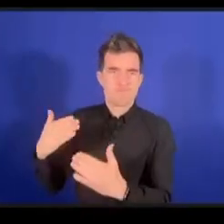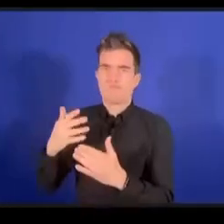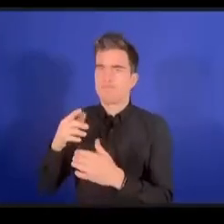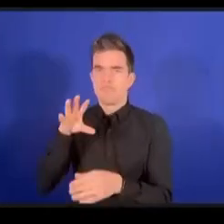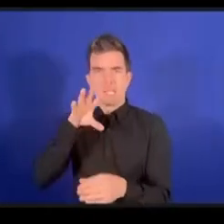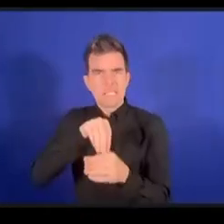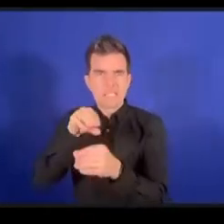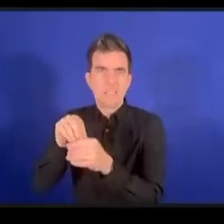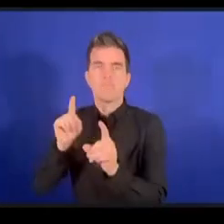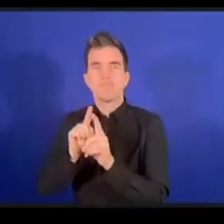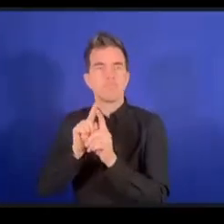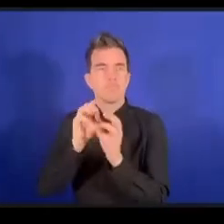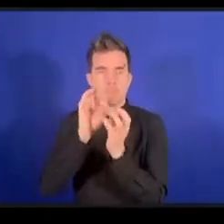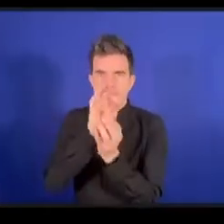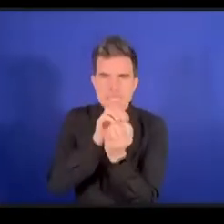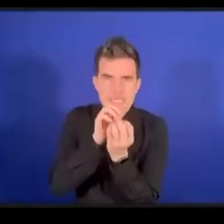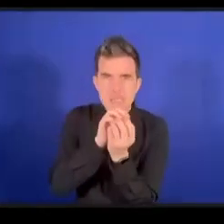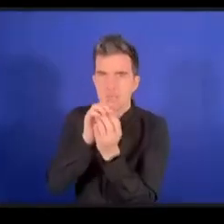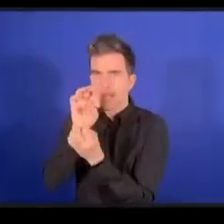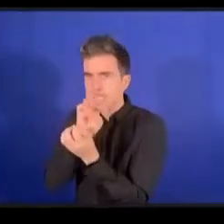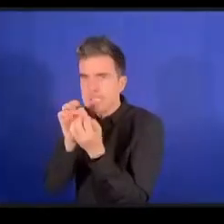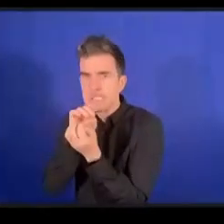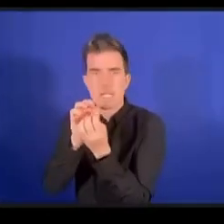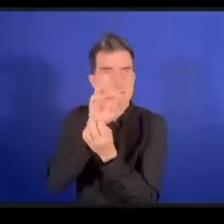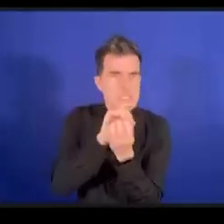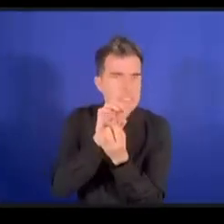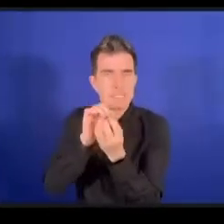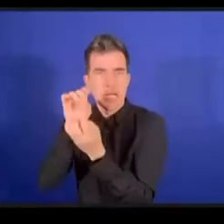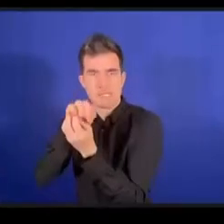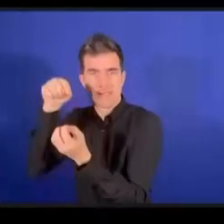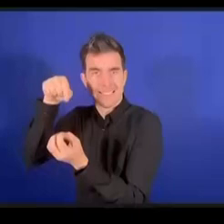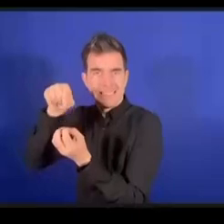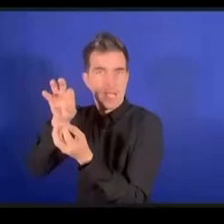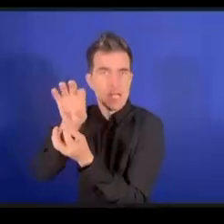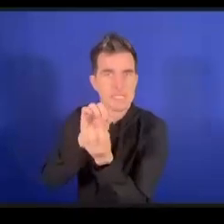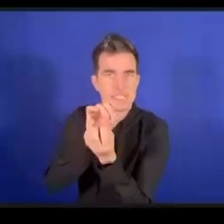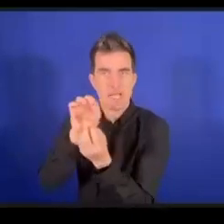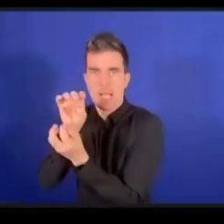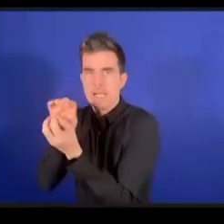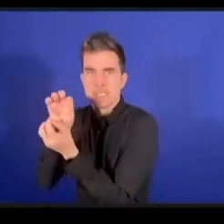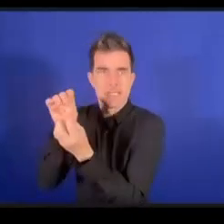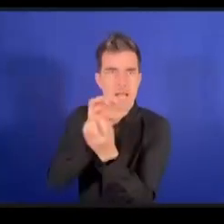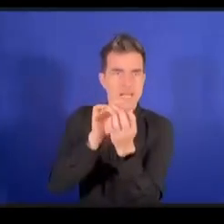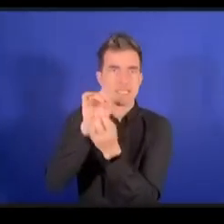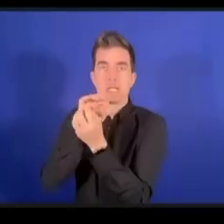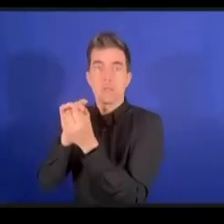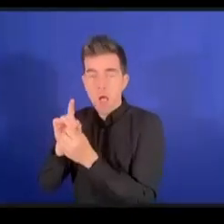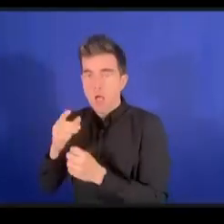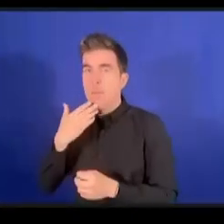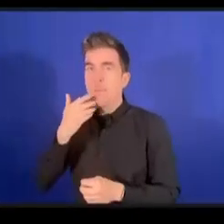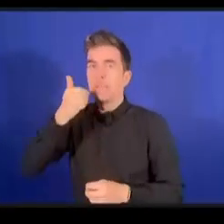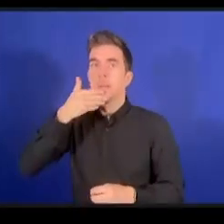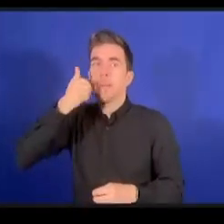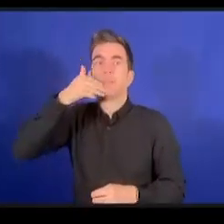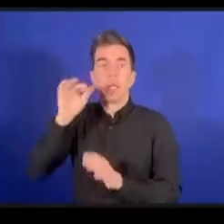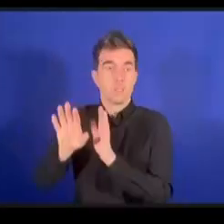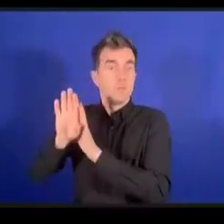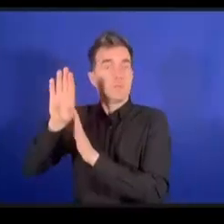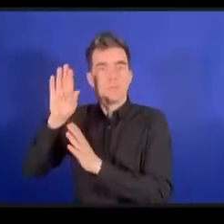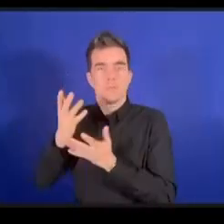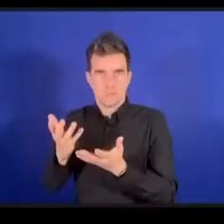يستخدم الخوازميات لتحسين الانترنت وأيضا يستخدم من أجل حل المشاكل التي وجهها